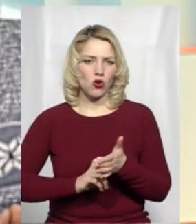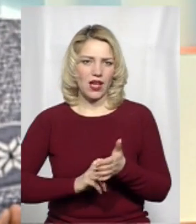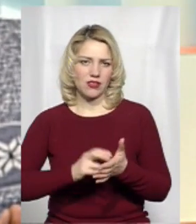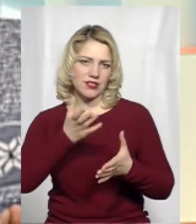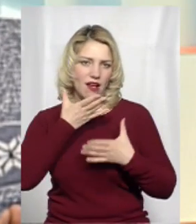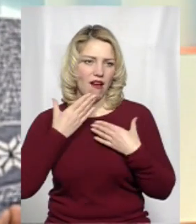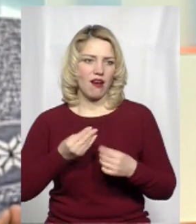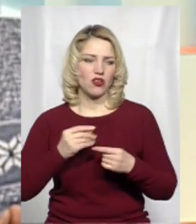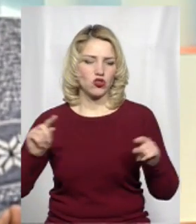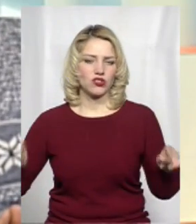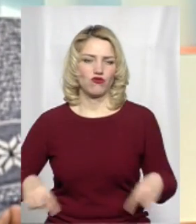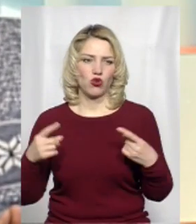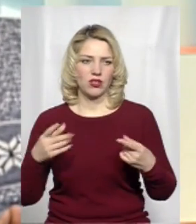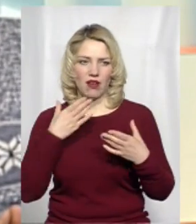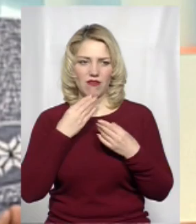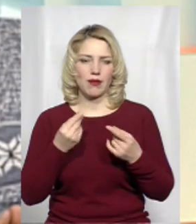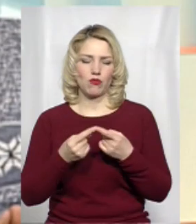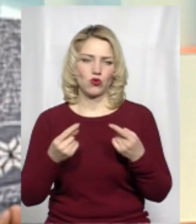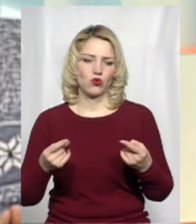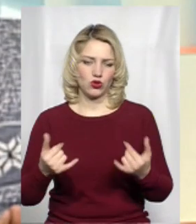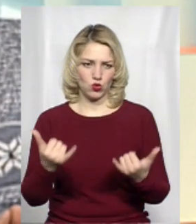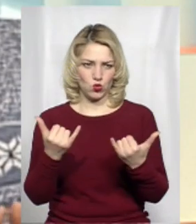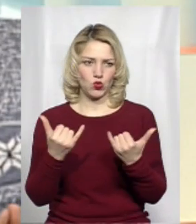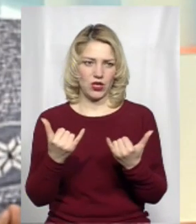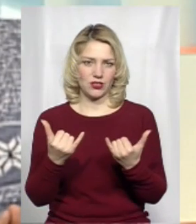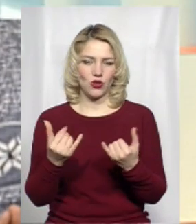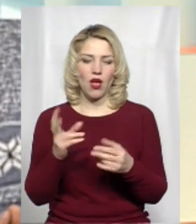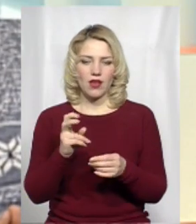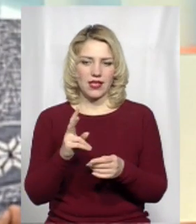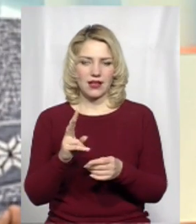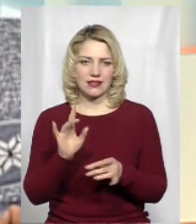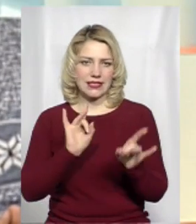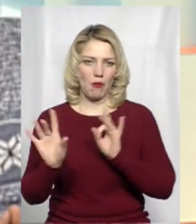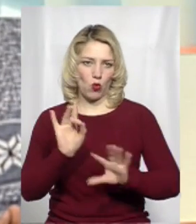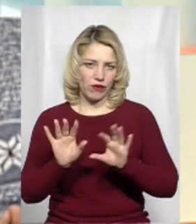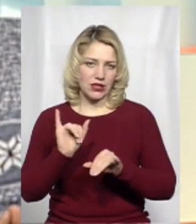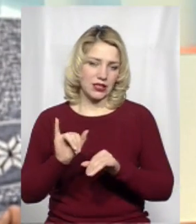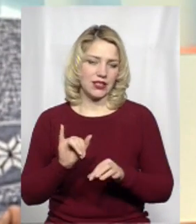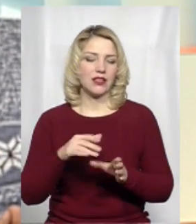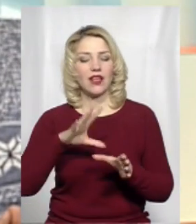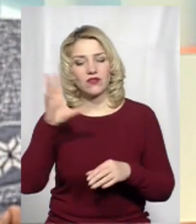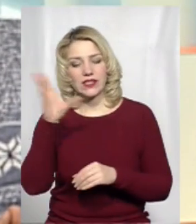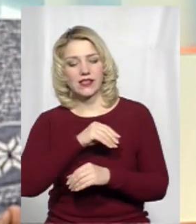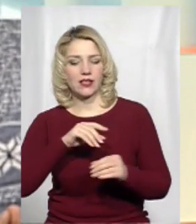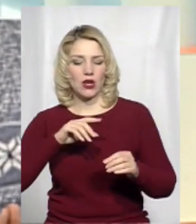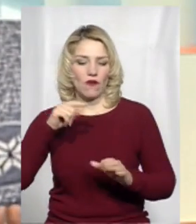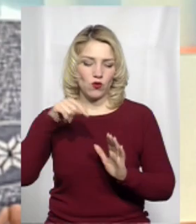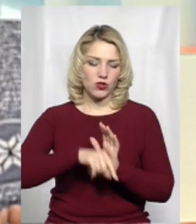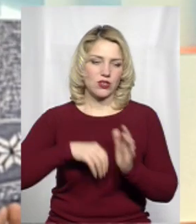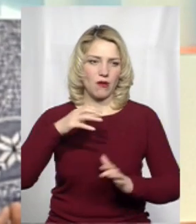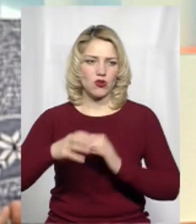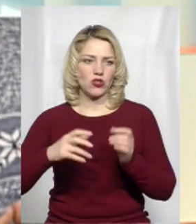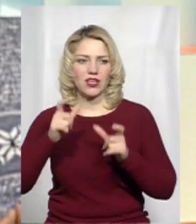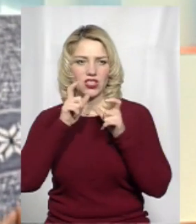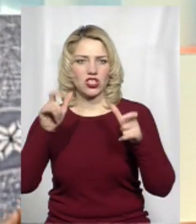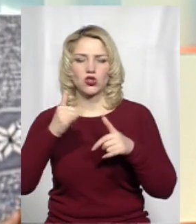створити гарний продукт, класного, сучасно запакувати і на всіх внутрішніх і міжнародних ринках кричати, що